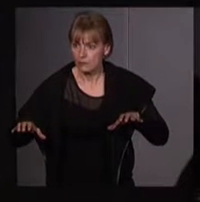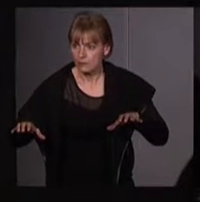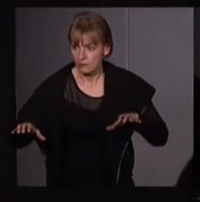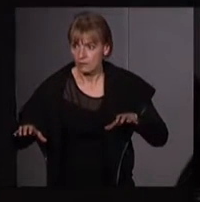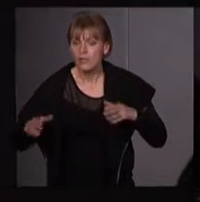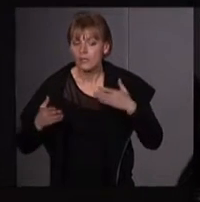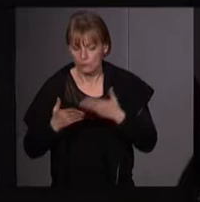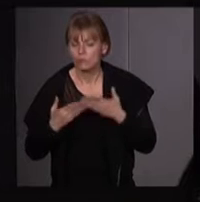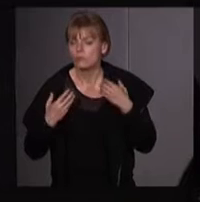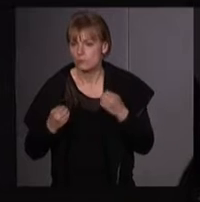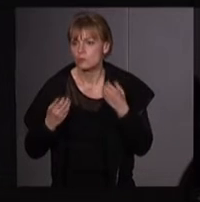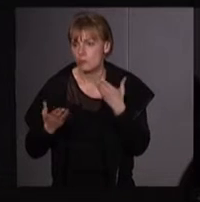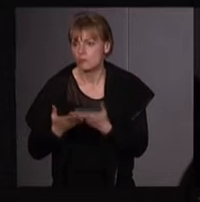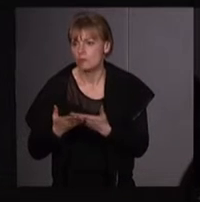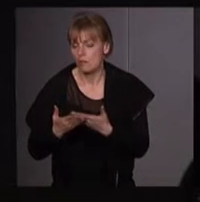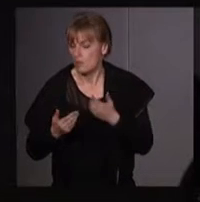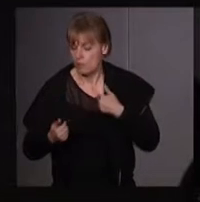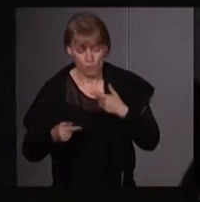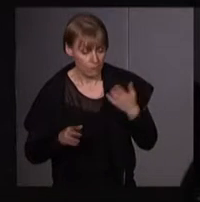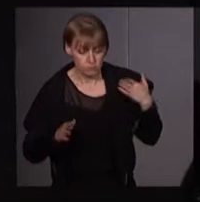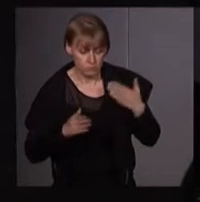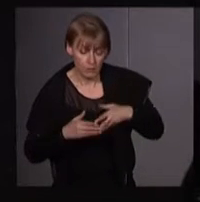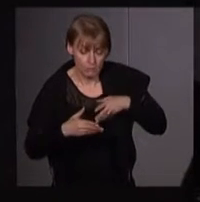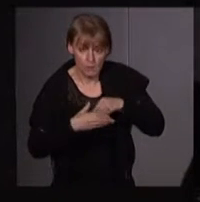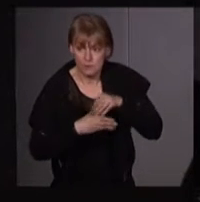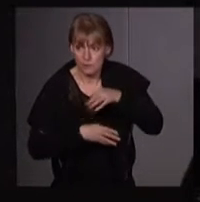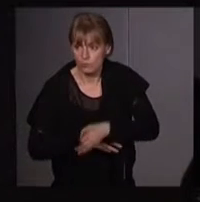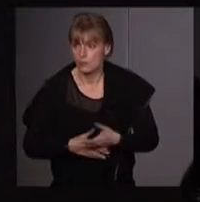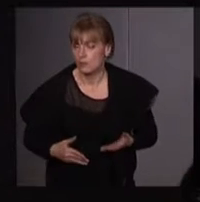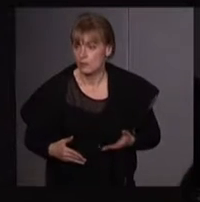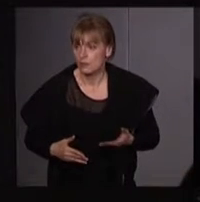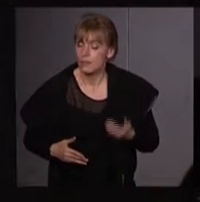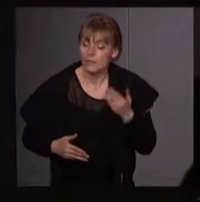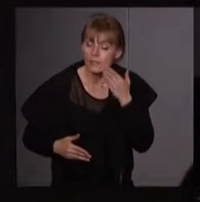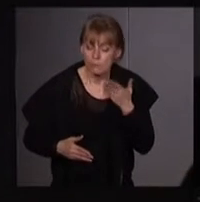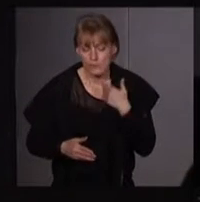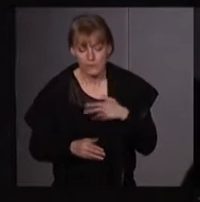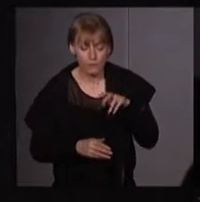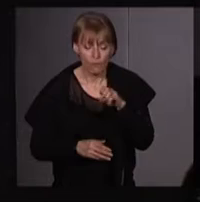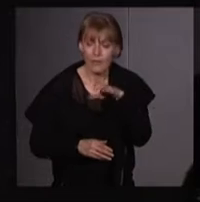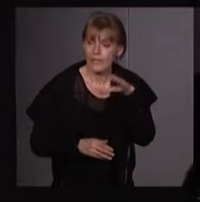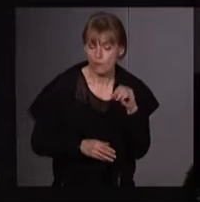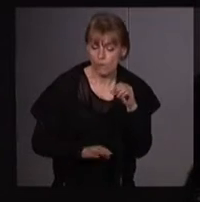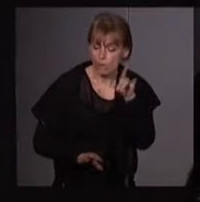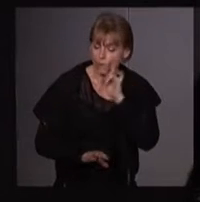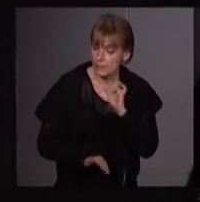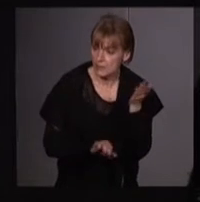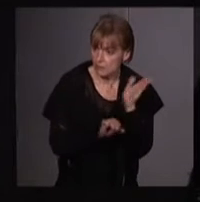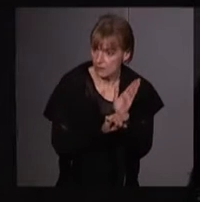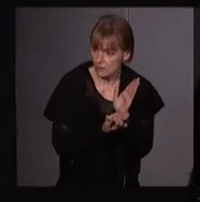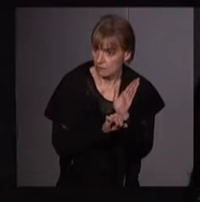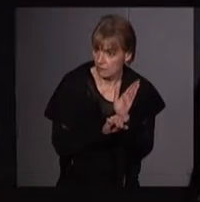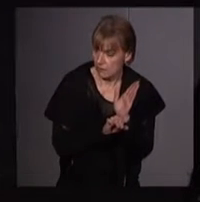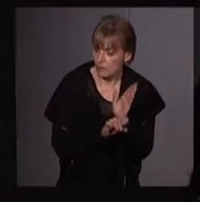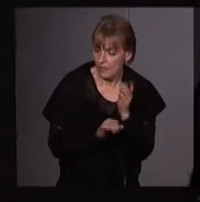très régulièrement tendance à le faire, et j'ai pu y participer parfois aussi quand on présente l'écoféminisme, me semble finalement couper l'écoféminisme